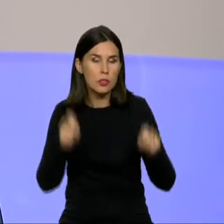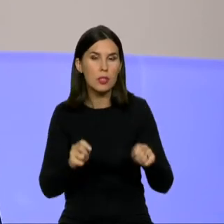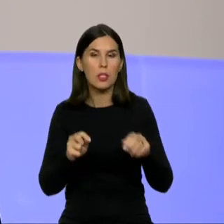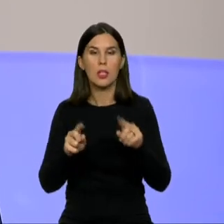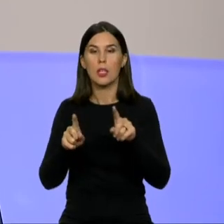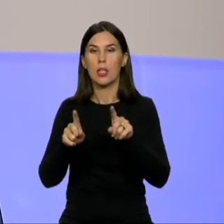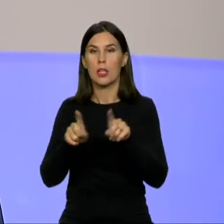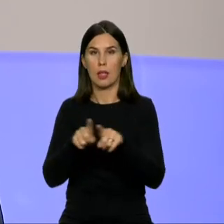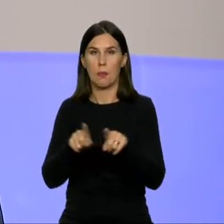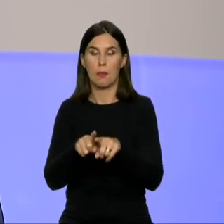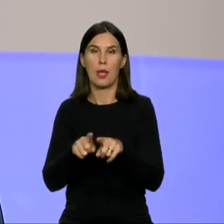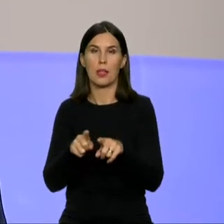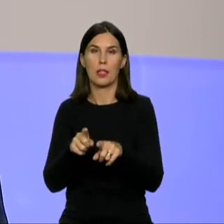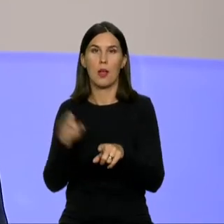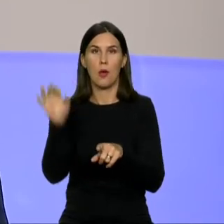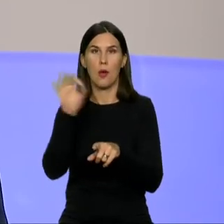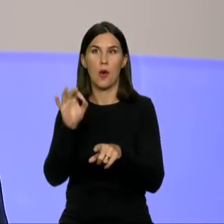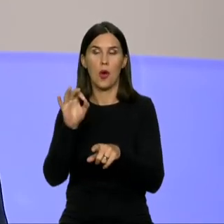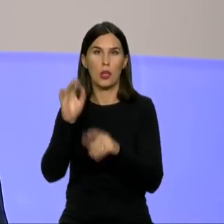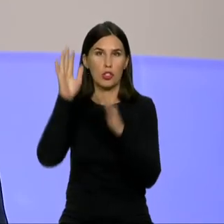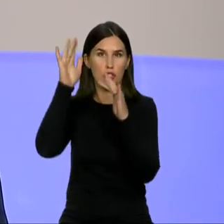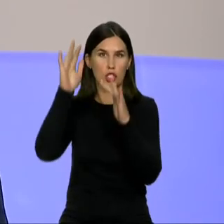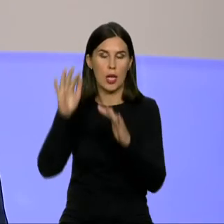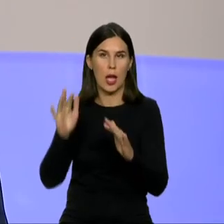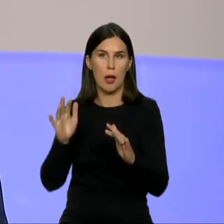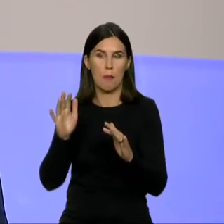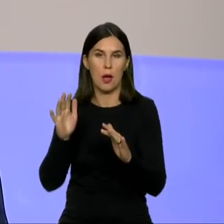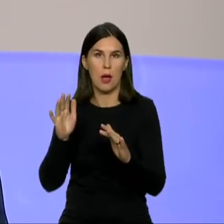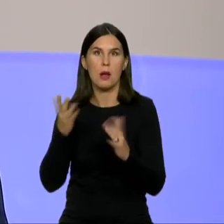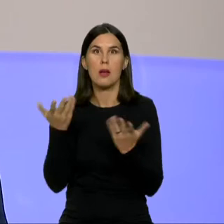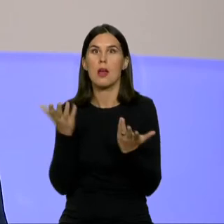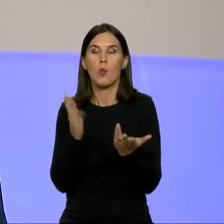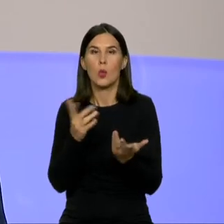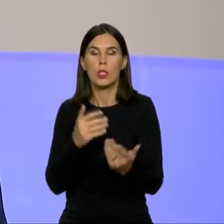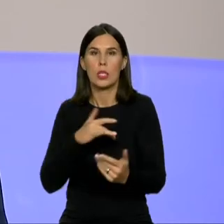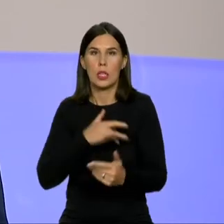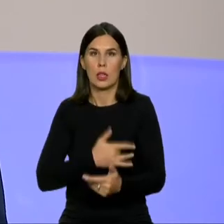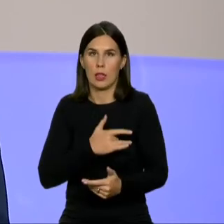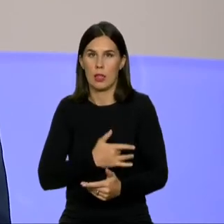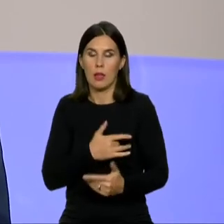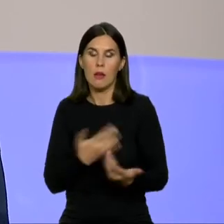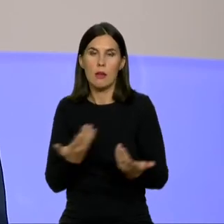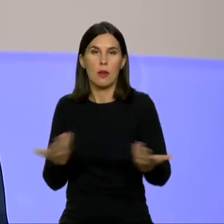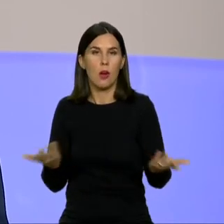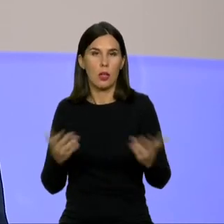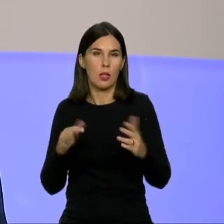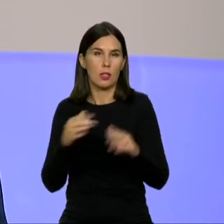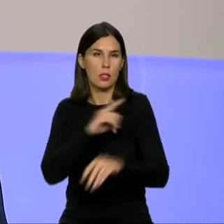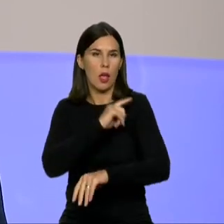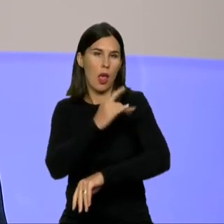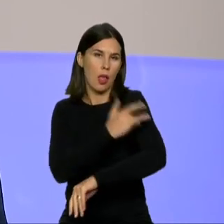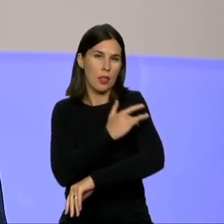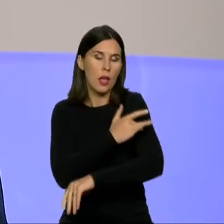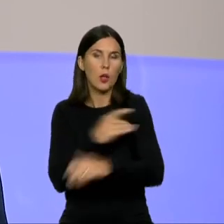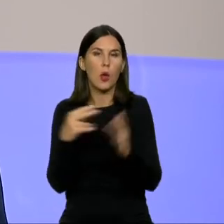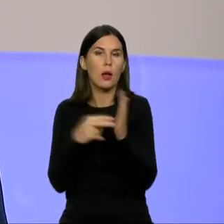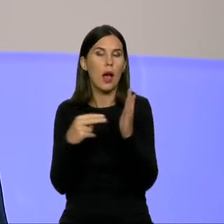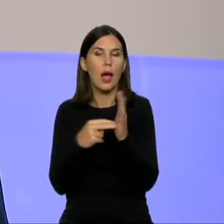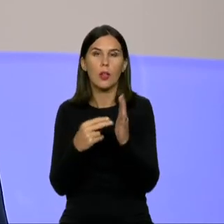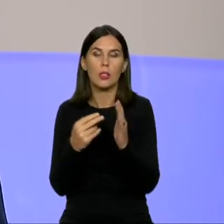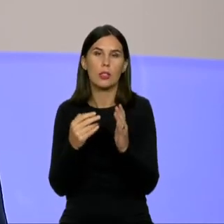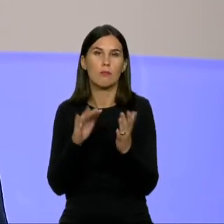žiūri labai, su baime didelę, nežinodami kokiosgi bus tos energijos išteklių kainos,